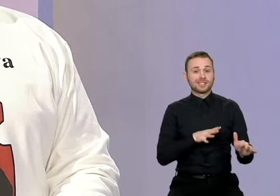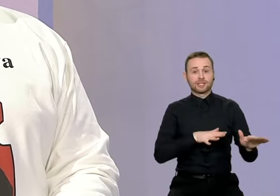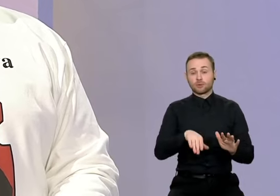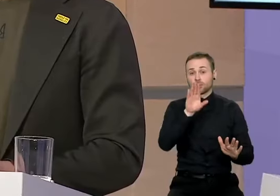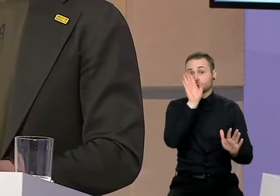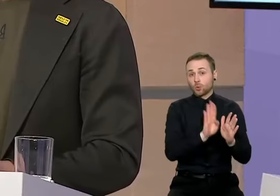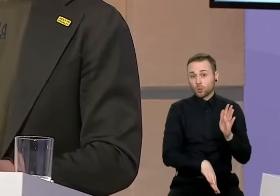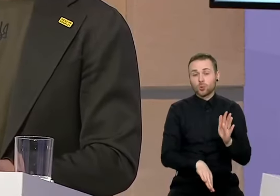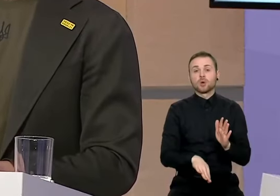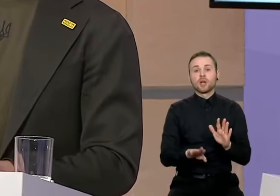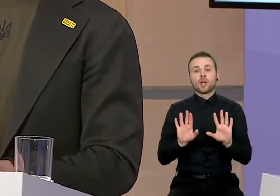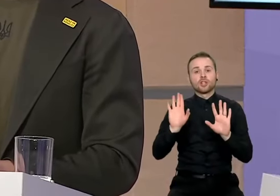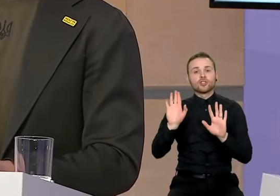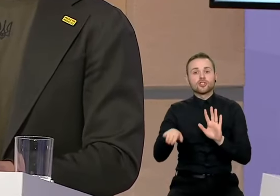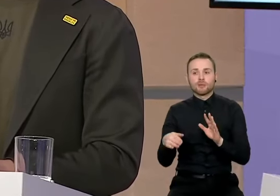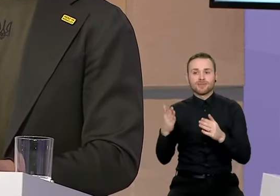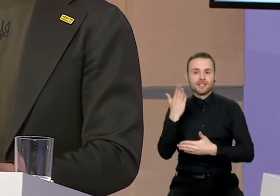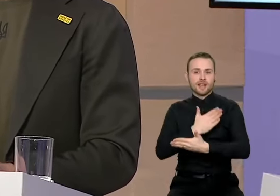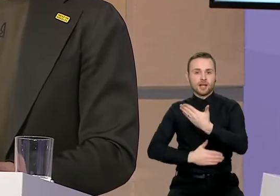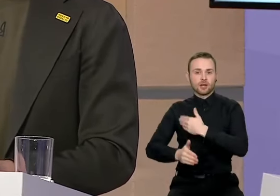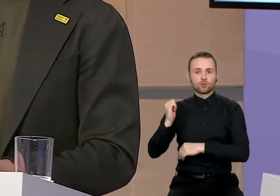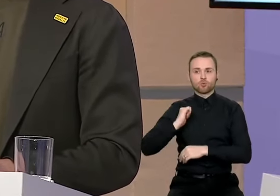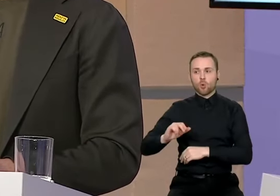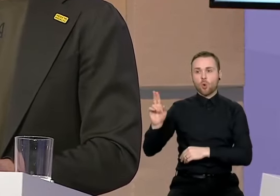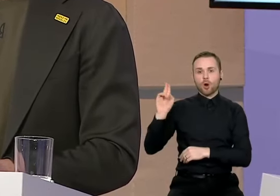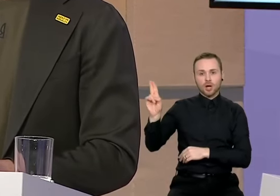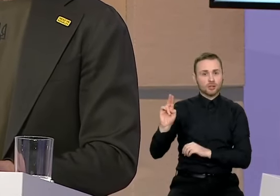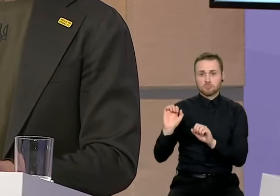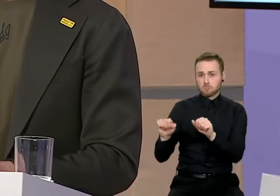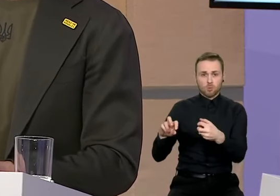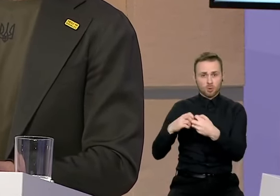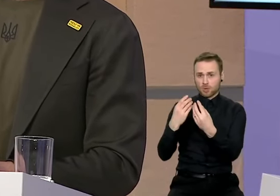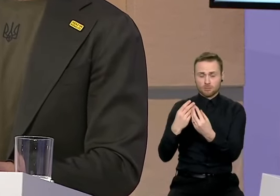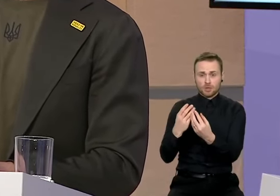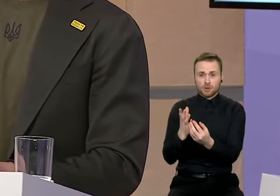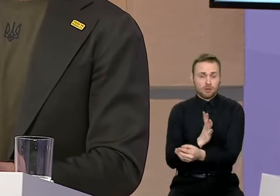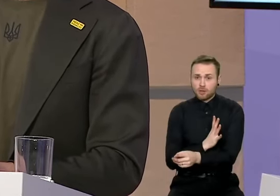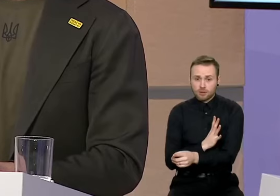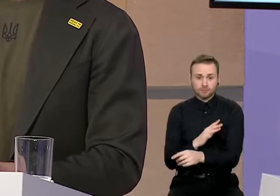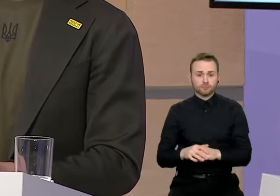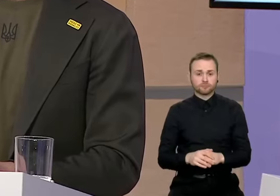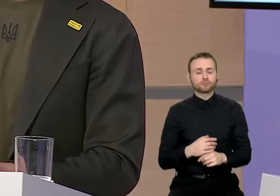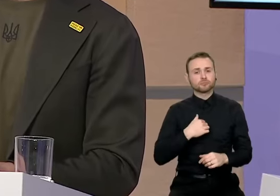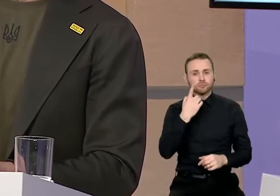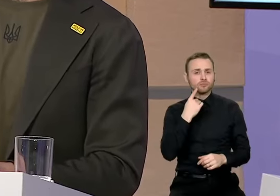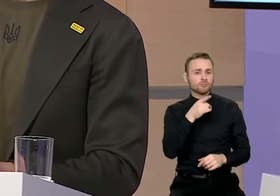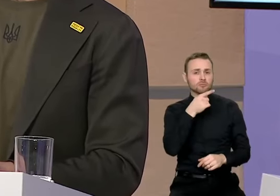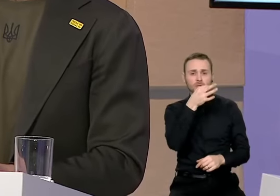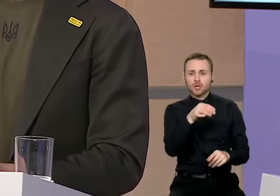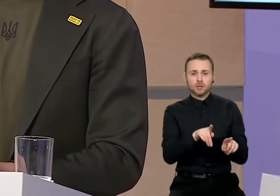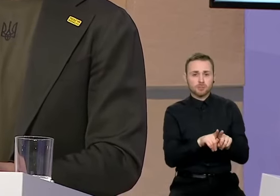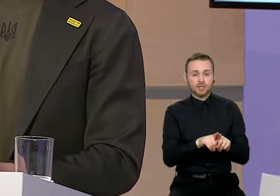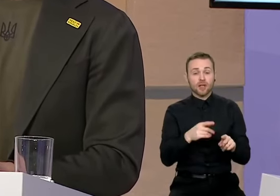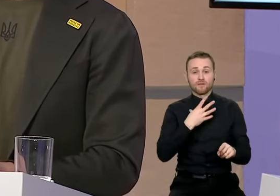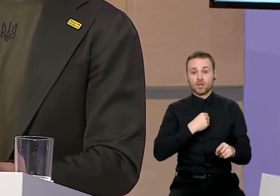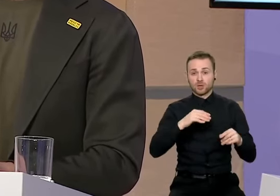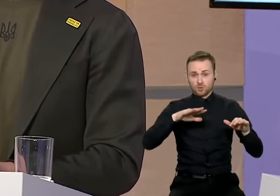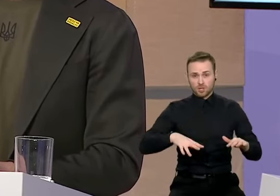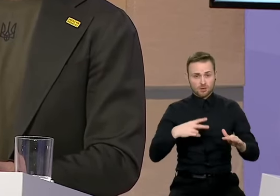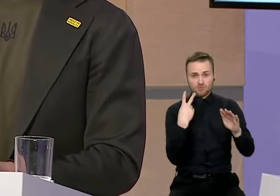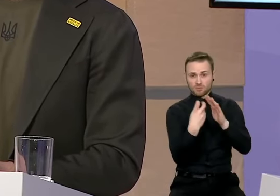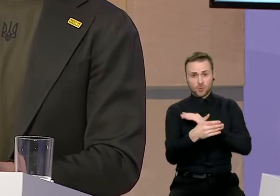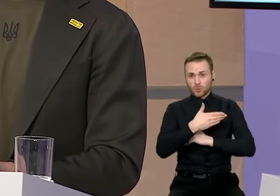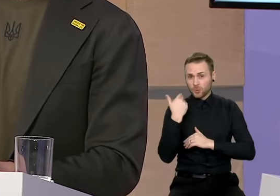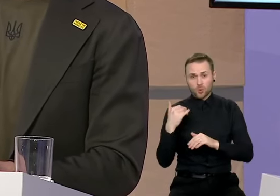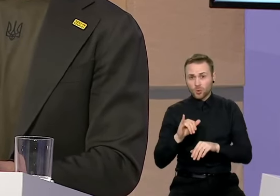susirentuoti, negu specialiųjų porenkių turinčiam asmeniui ar vaikui. Aš pasinaudosiu atsakydamas galimybė repliką, Vilniuje nėra kur slėptis. Tai